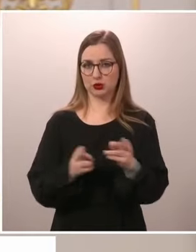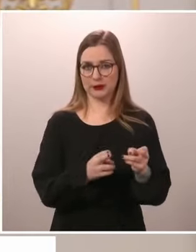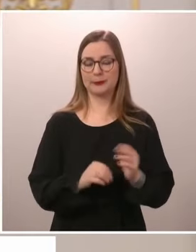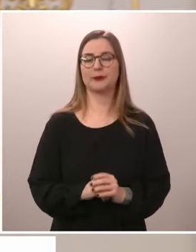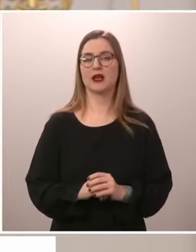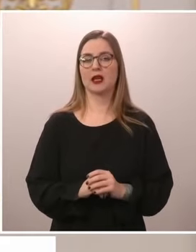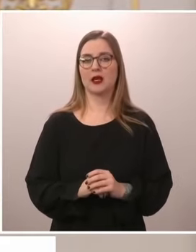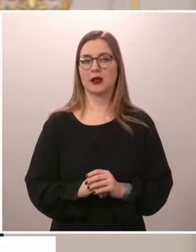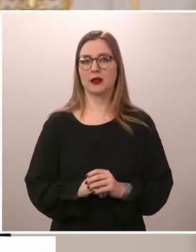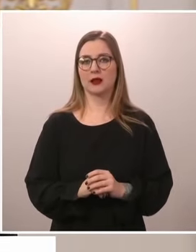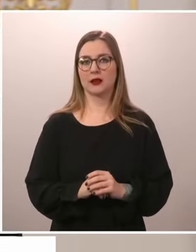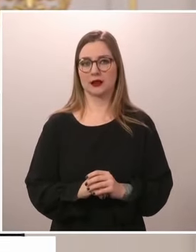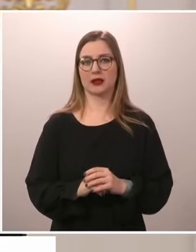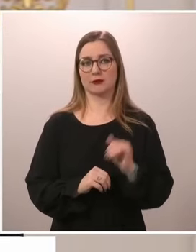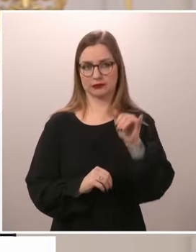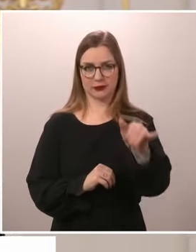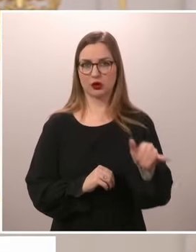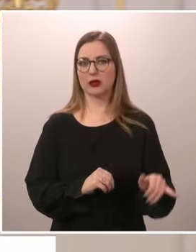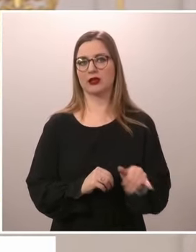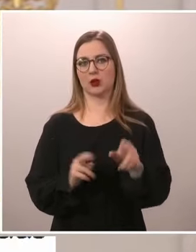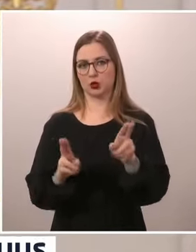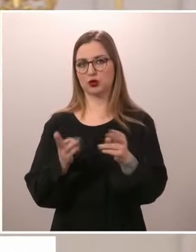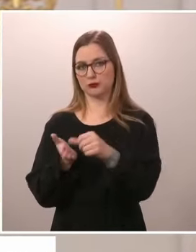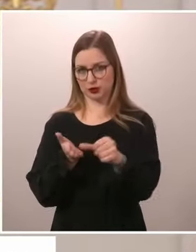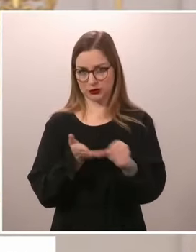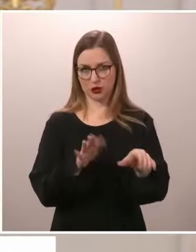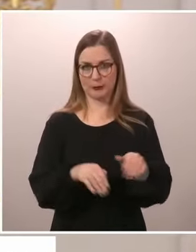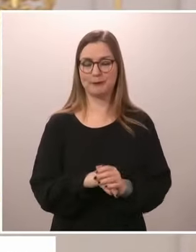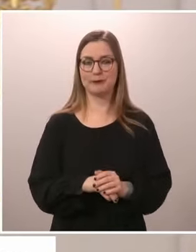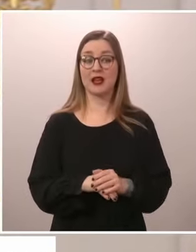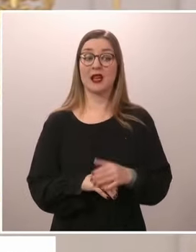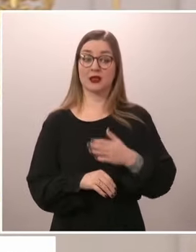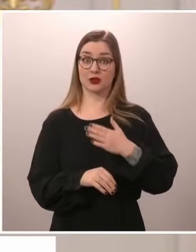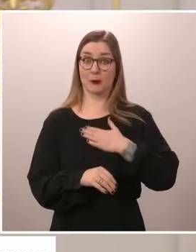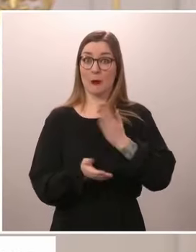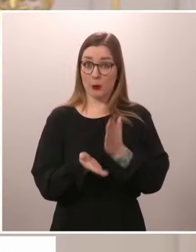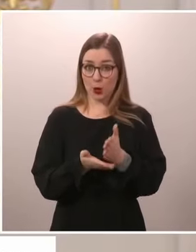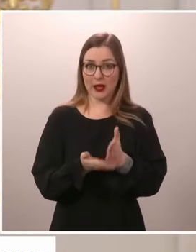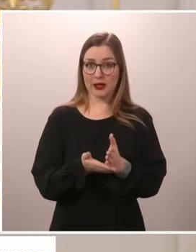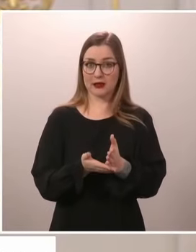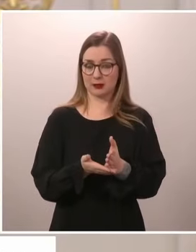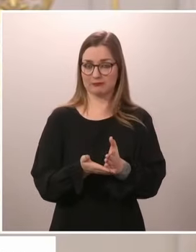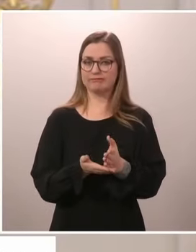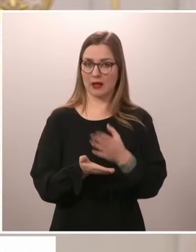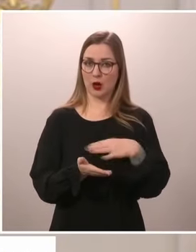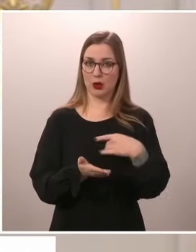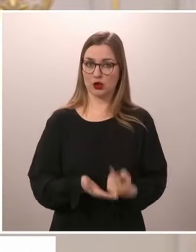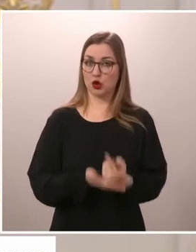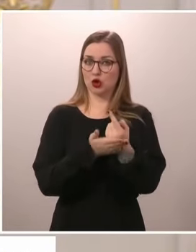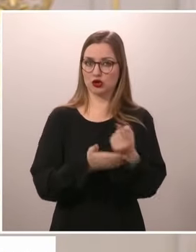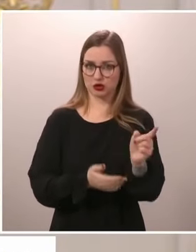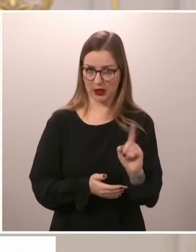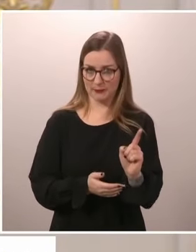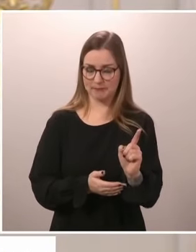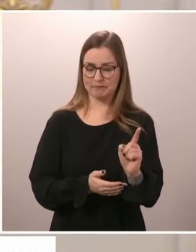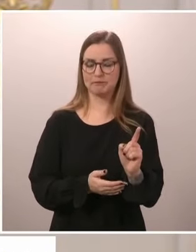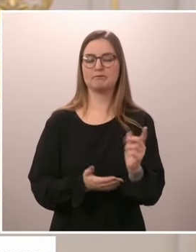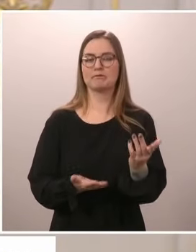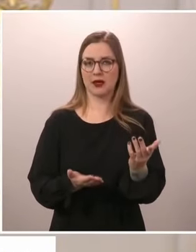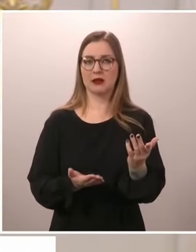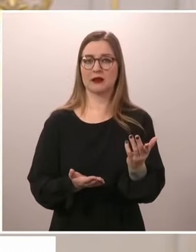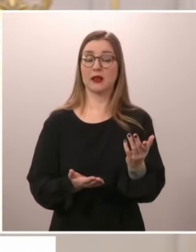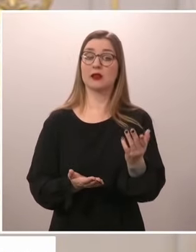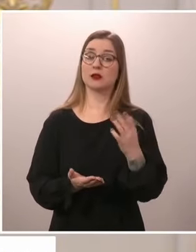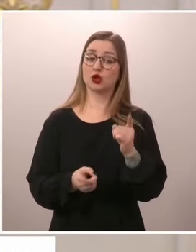Halusin tuossa kohtaa puhetta korostaa sitä, että jotta pystytään ylläpitämään rauhaa, niin